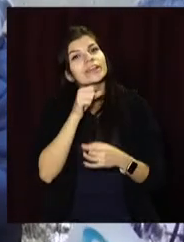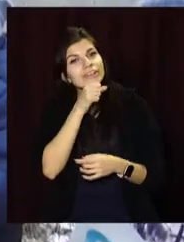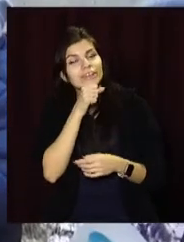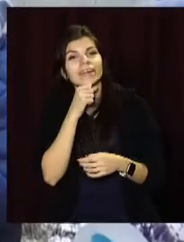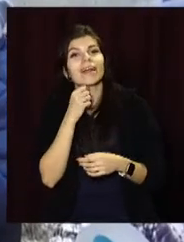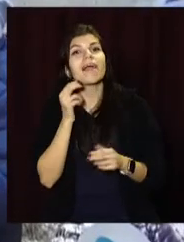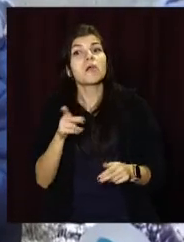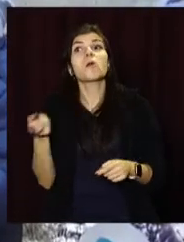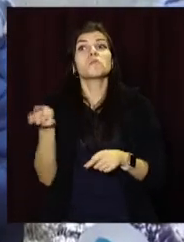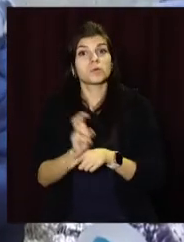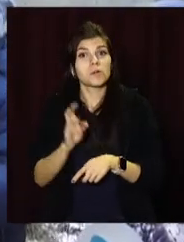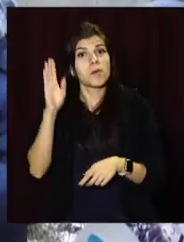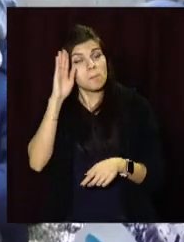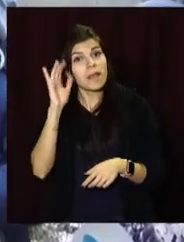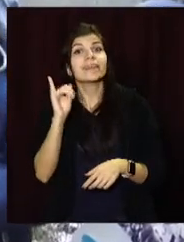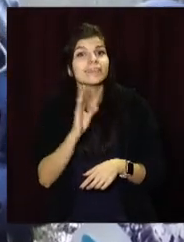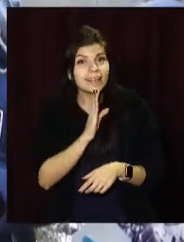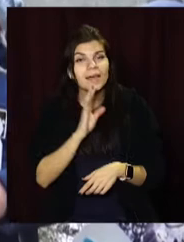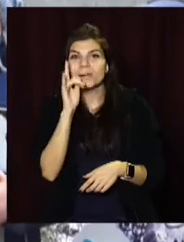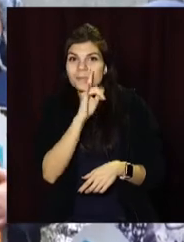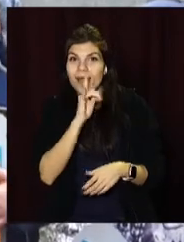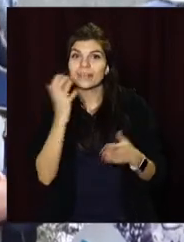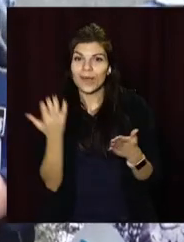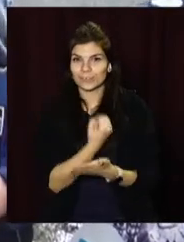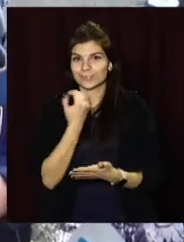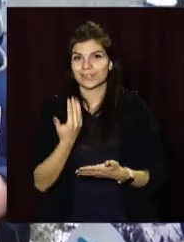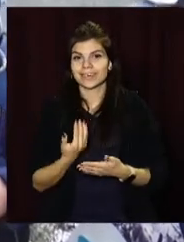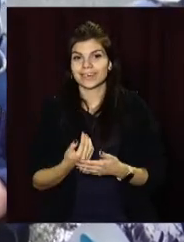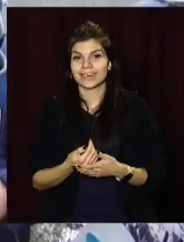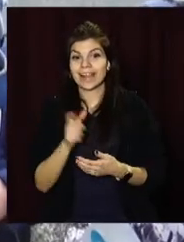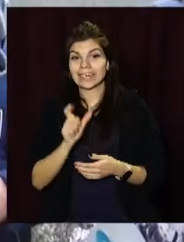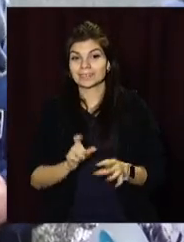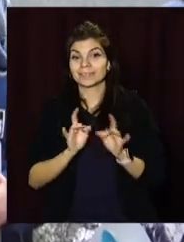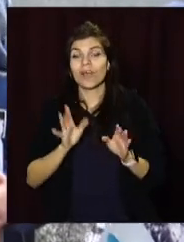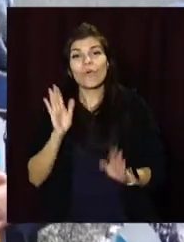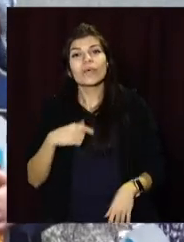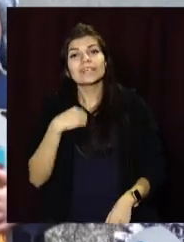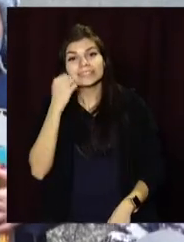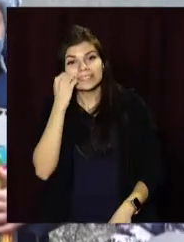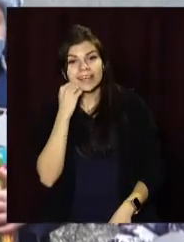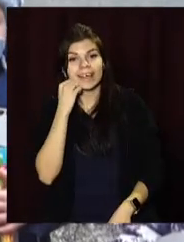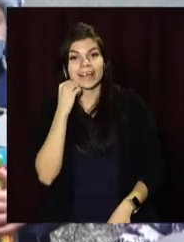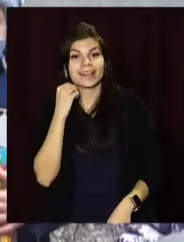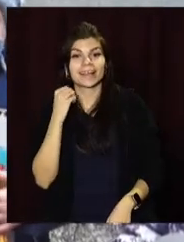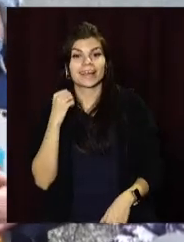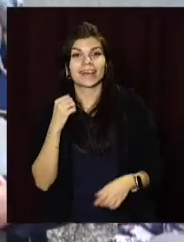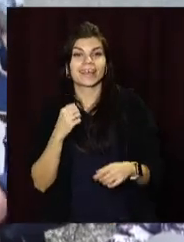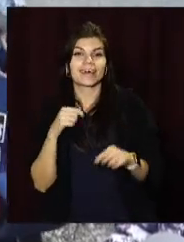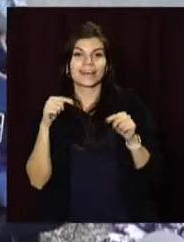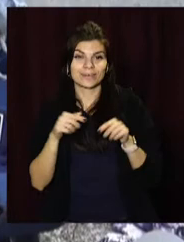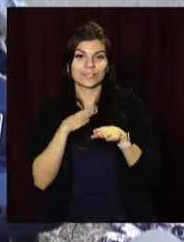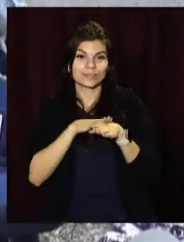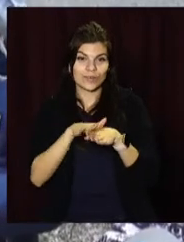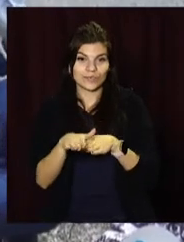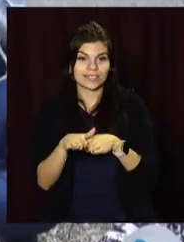як все тут дійшов? Мальчиків і дівчаток? Маленьких знайшов. Ход я старий на Санкт-Петербургу. І Микелій Льон завершив